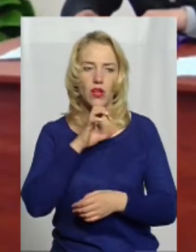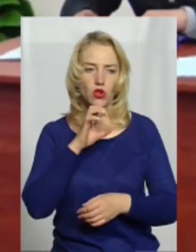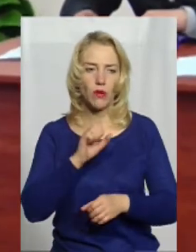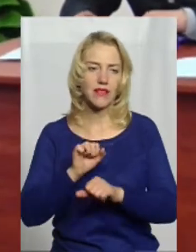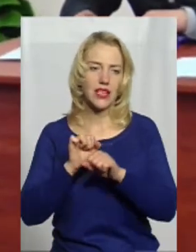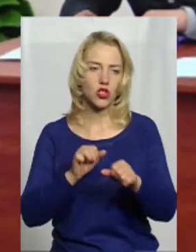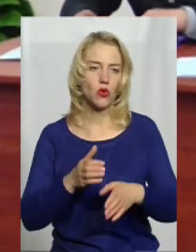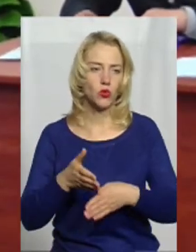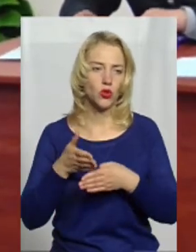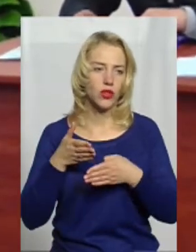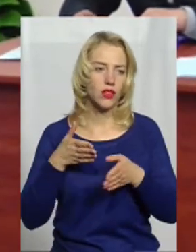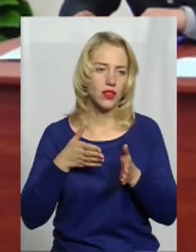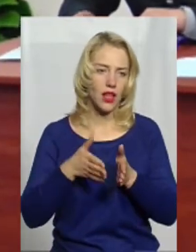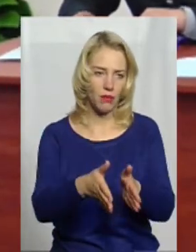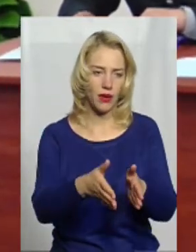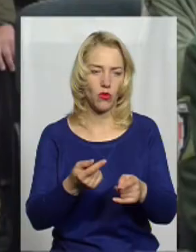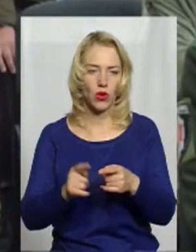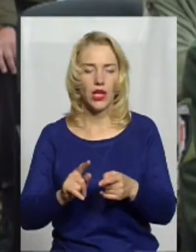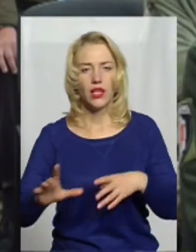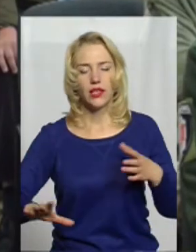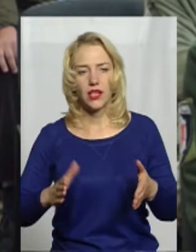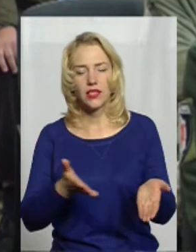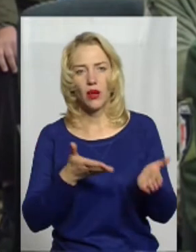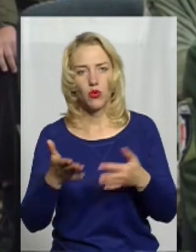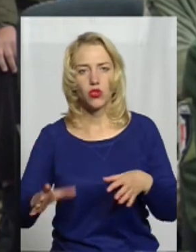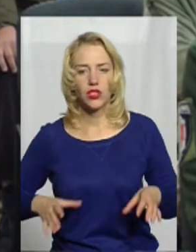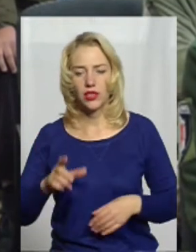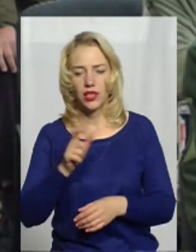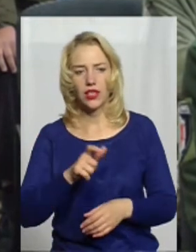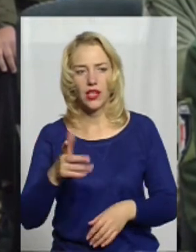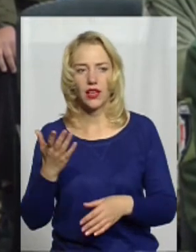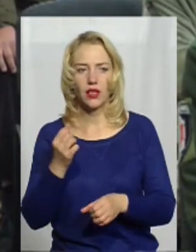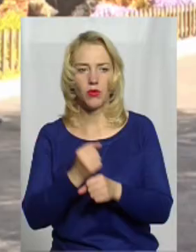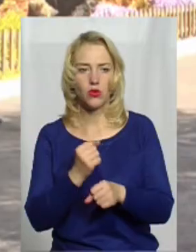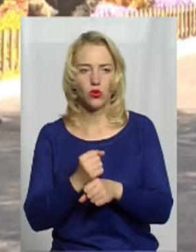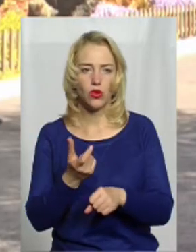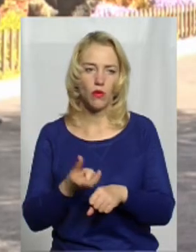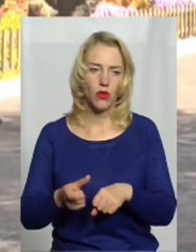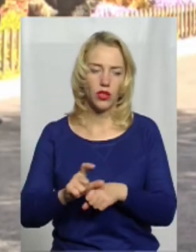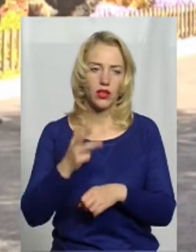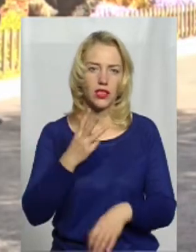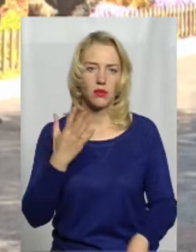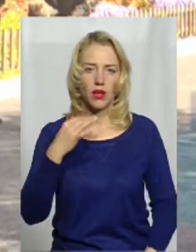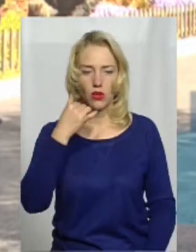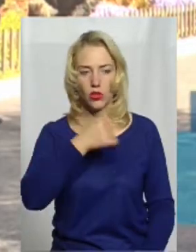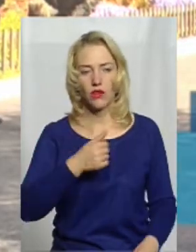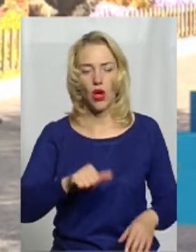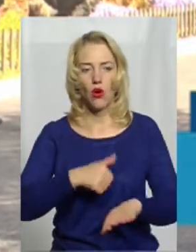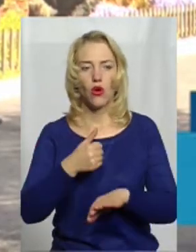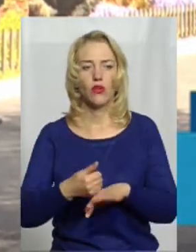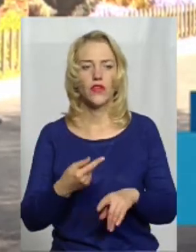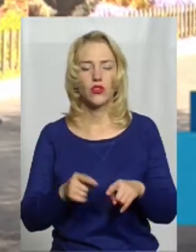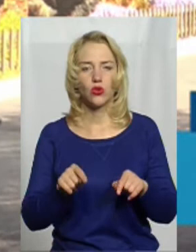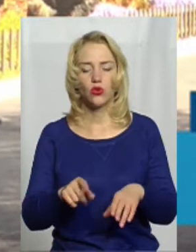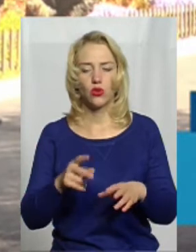словами Ярослава Красьохи, на тренінг запрошений тренера, які працюють з собаками понад 35 років. Саме головне, що тут не тільки розглядається